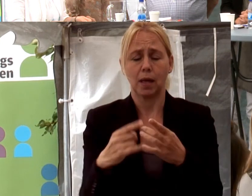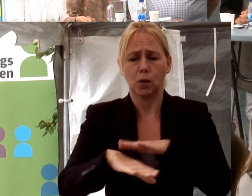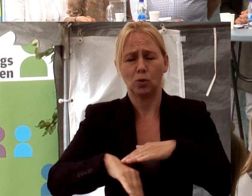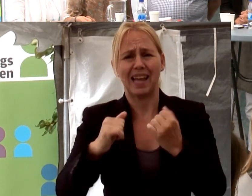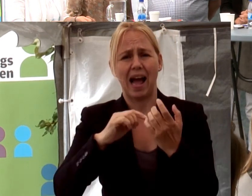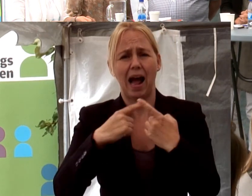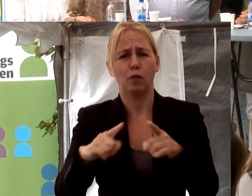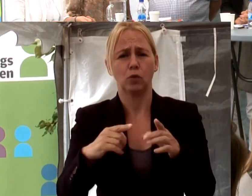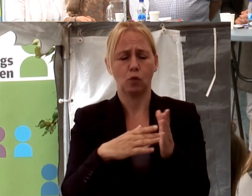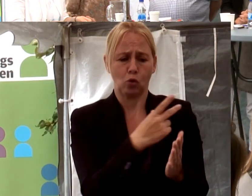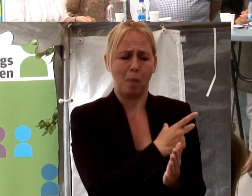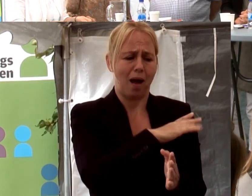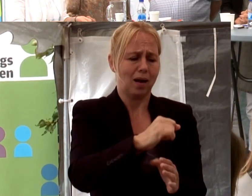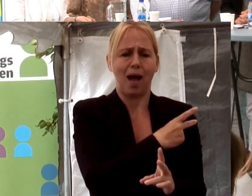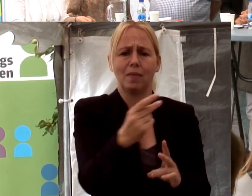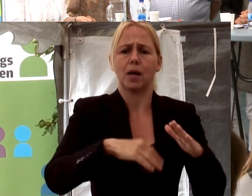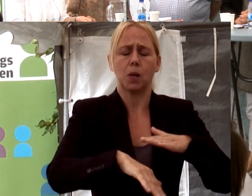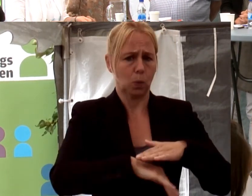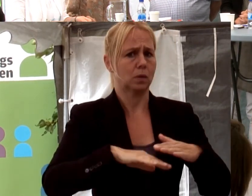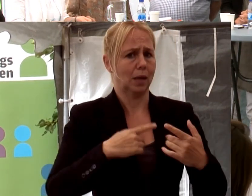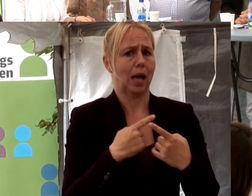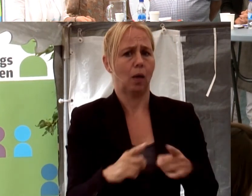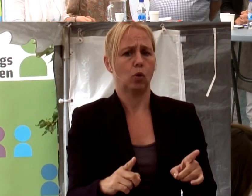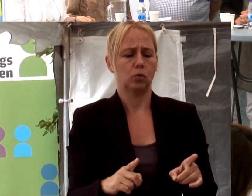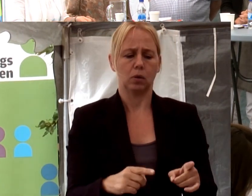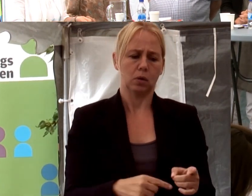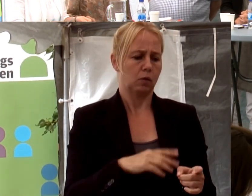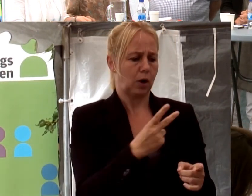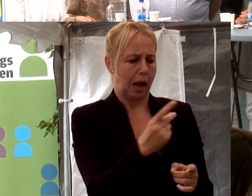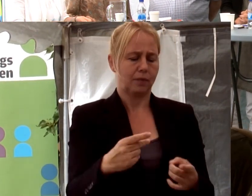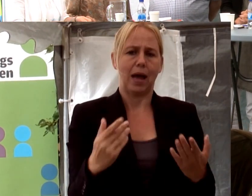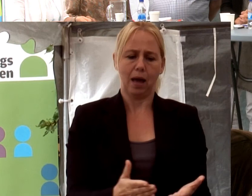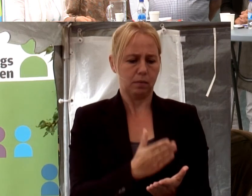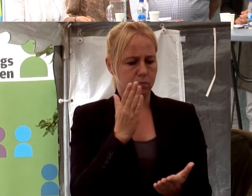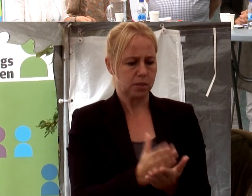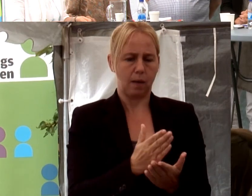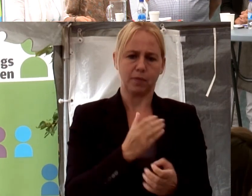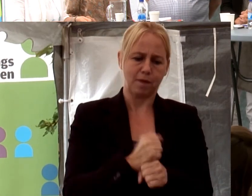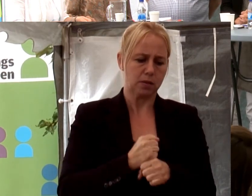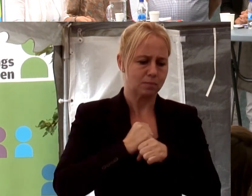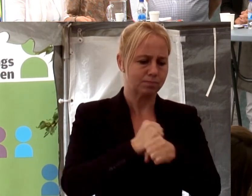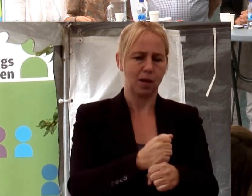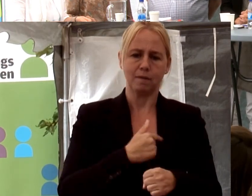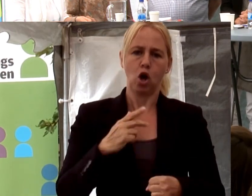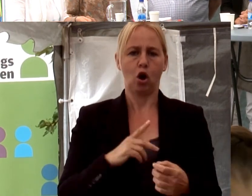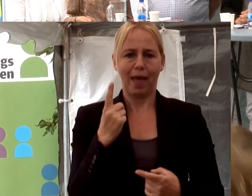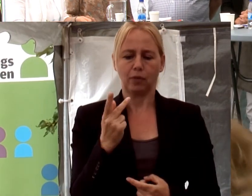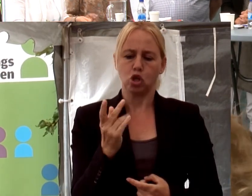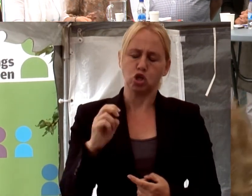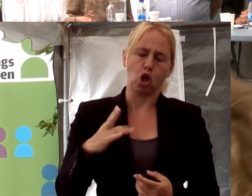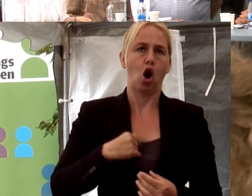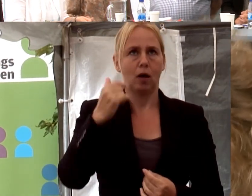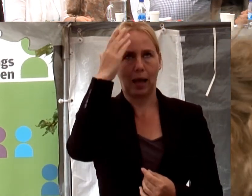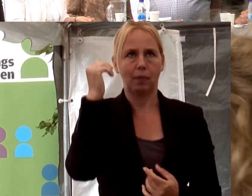annorlunda. Den skiljer sig från alla de andra grunderna som egentligen är bestämd. Vi har ett kön hela tiden. Ja, vi kan i och för sig byta.